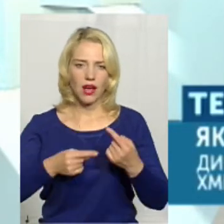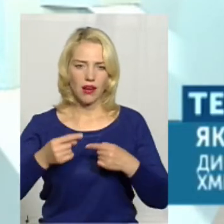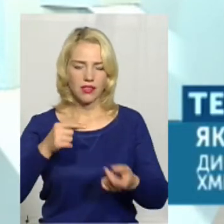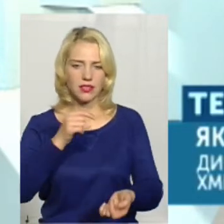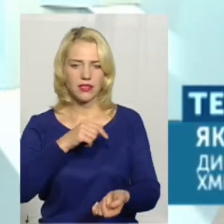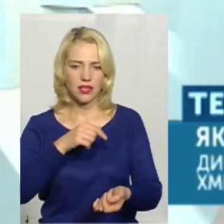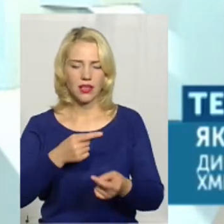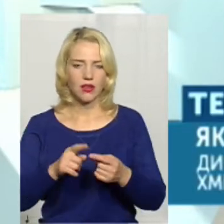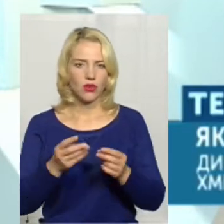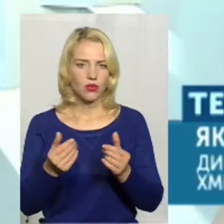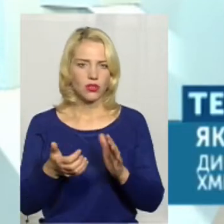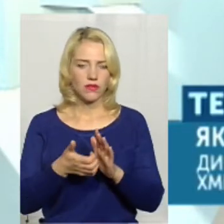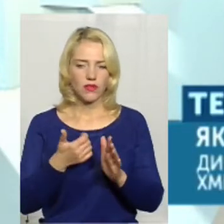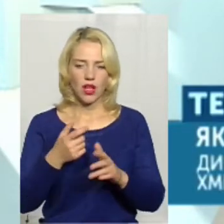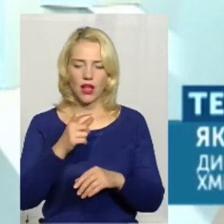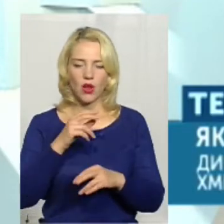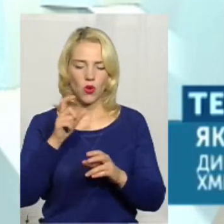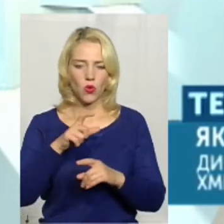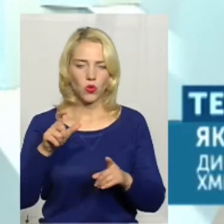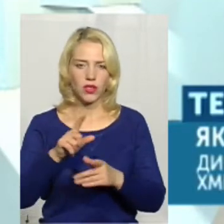купляти за свої гроші ці ліки.